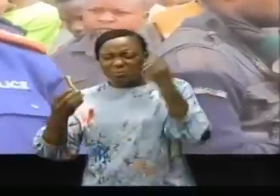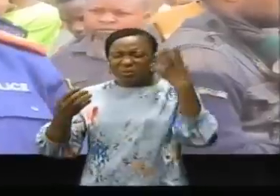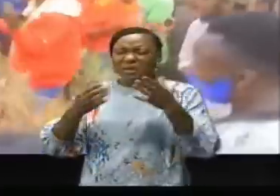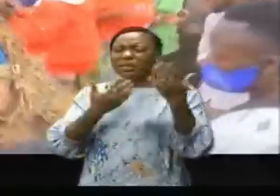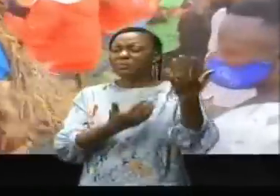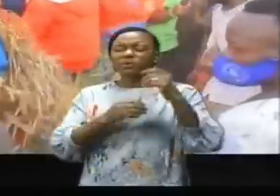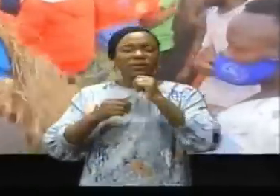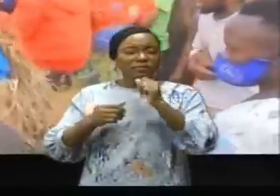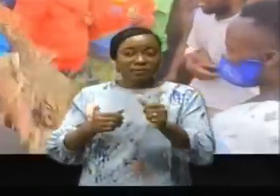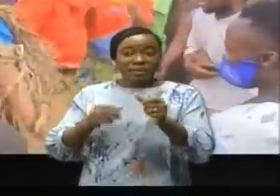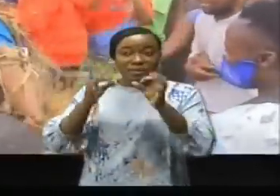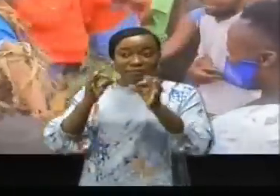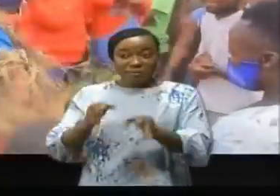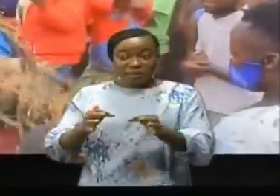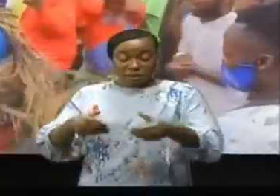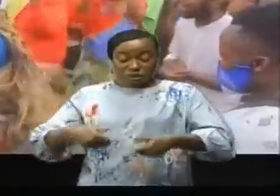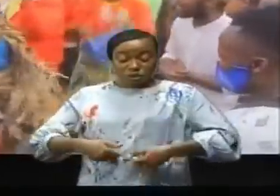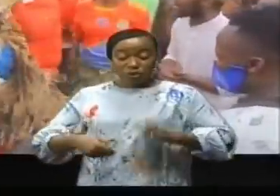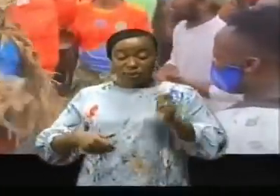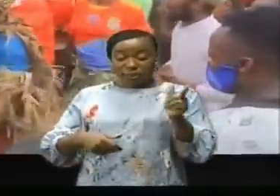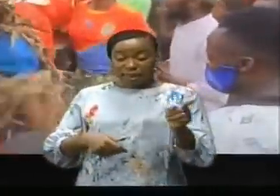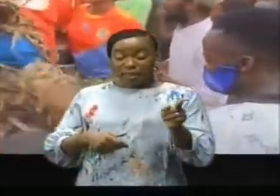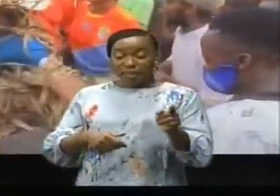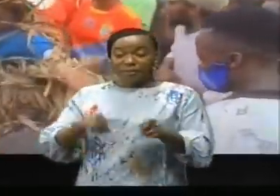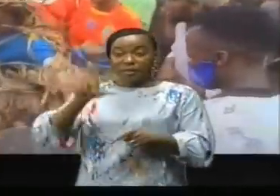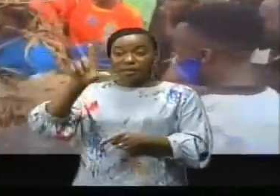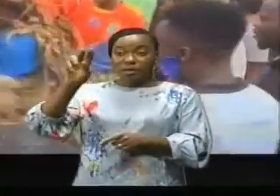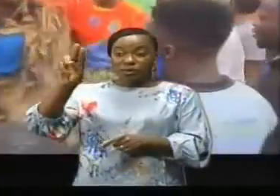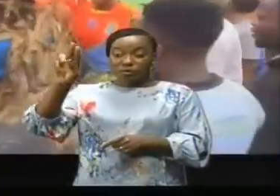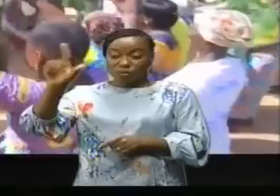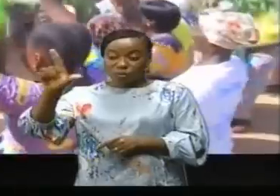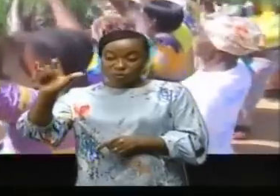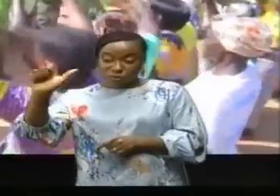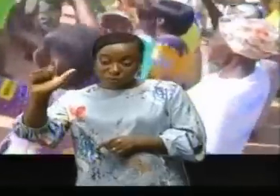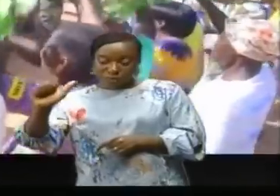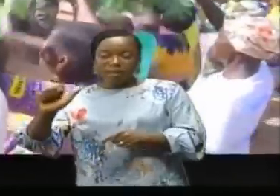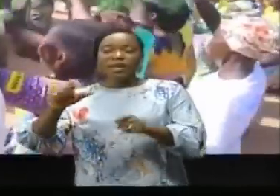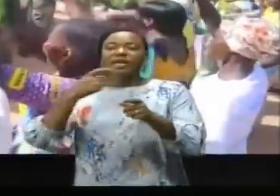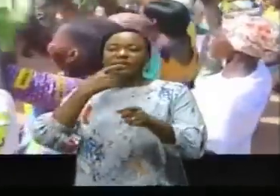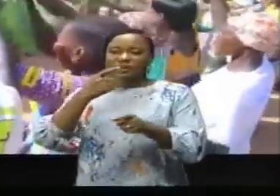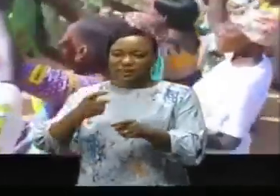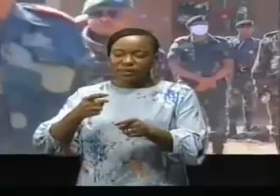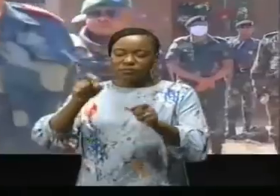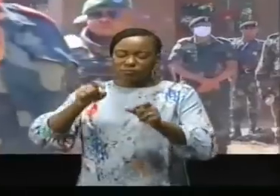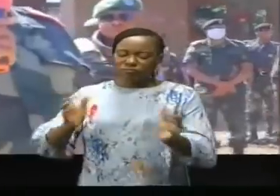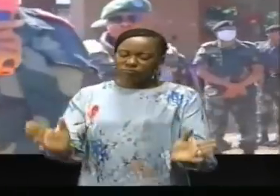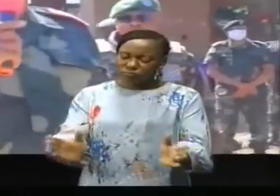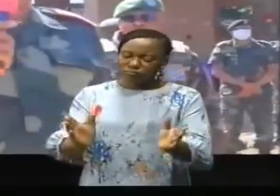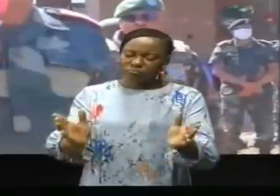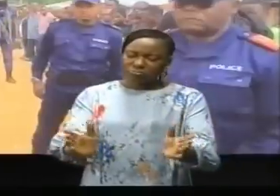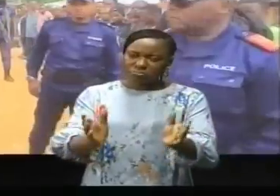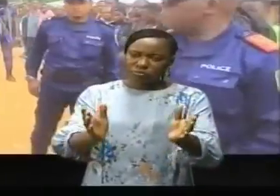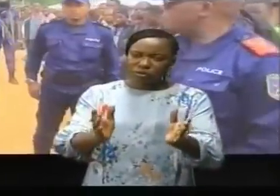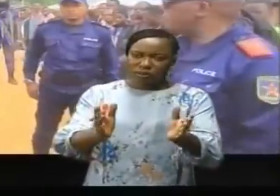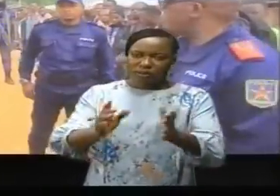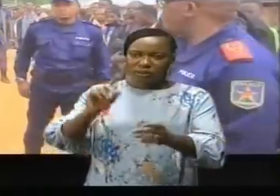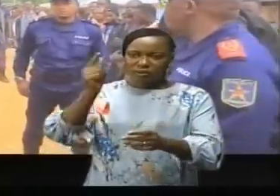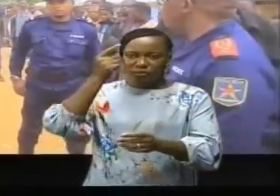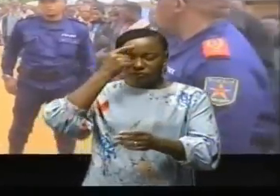sépare. Le jeune de l'Oloa encourage l'administration militaire sur la houlette du lieutenant général, le boyancachement d'Jouni.